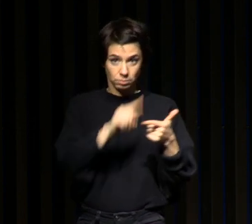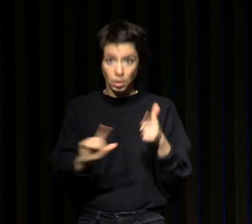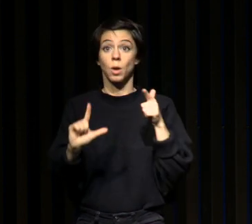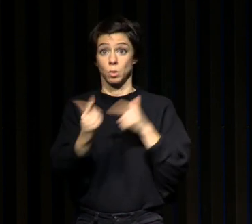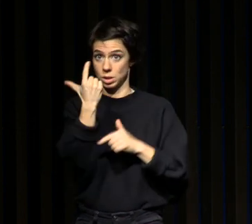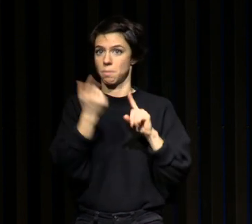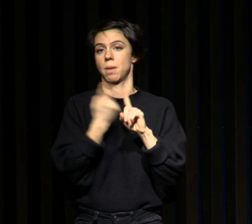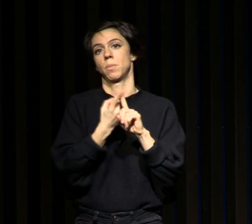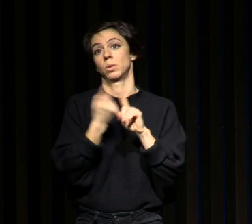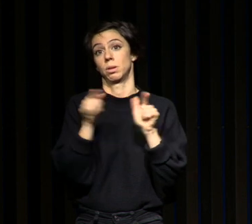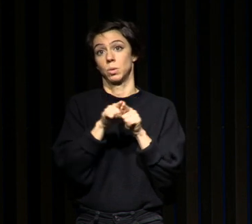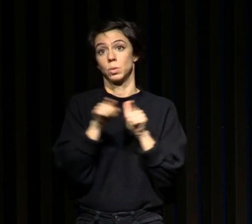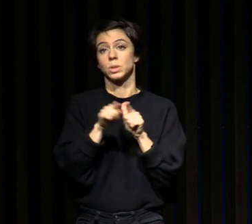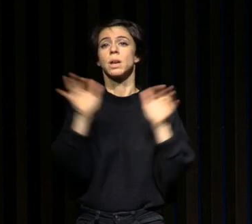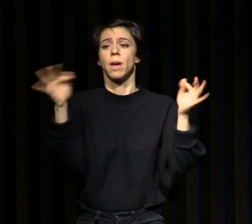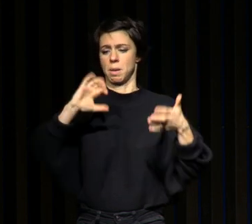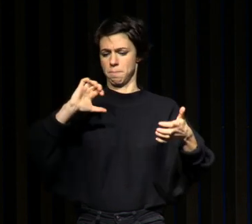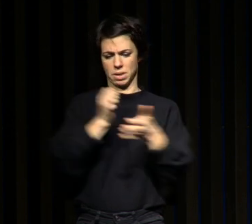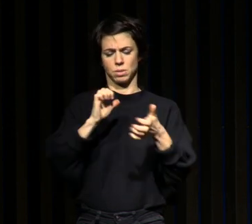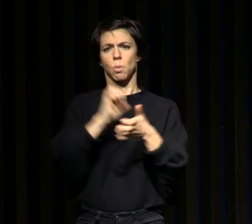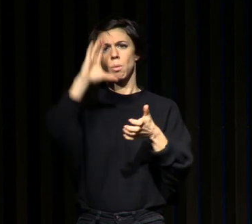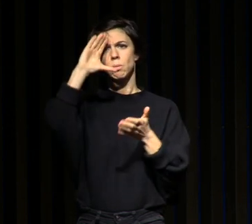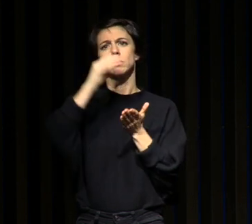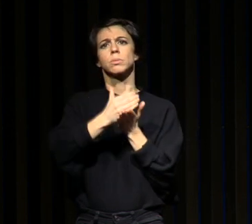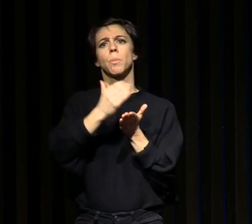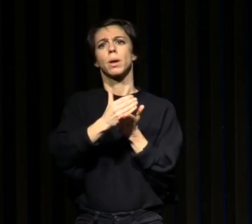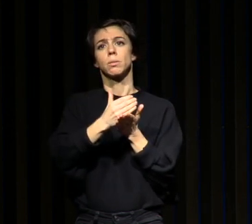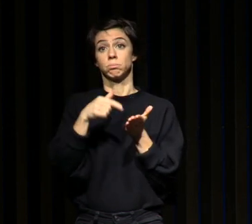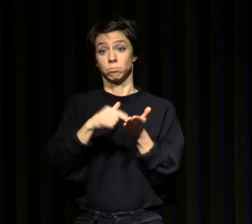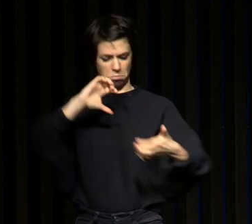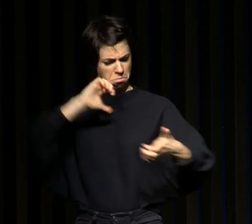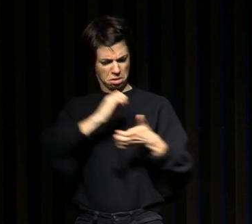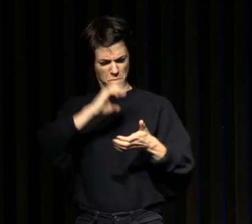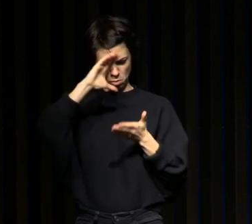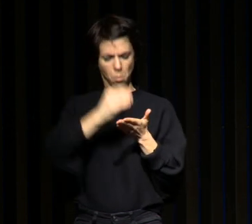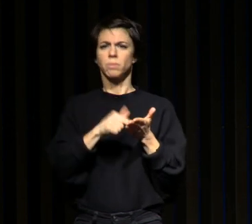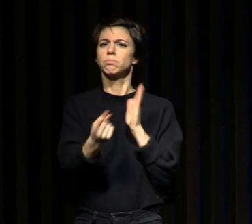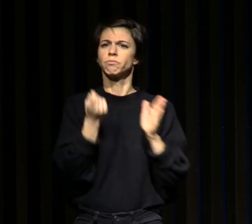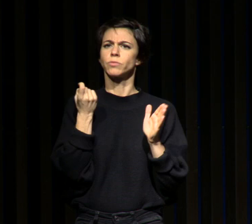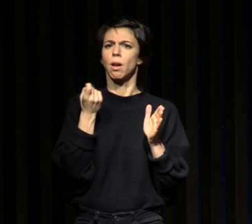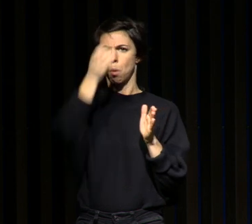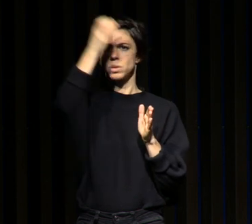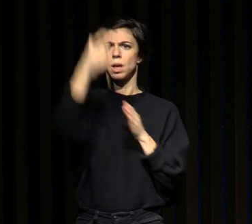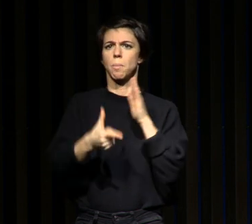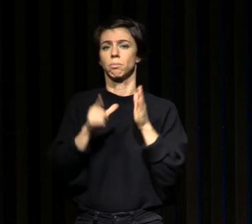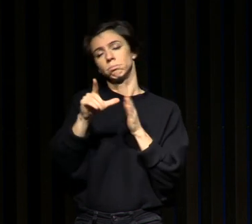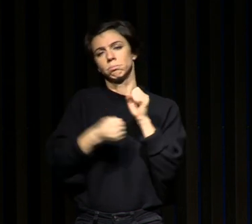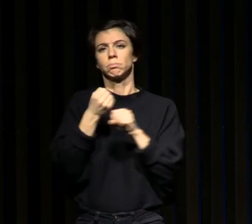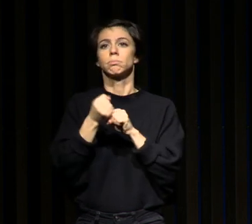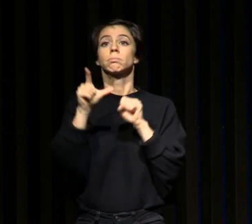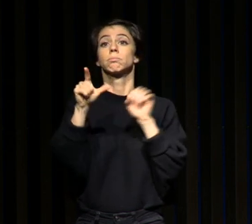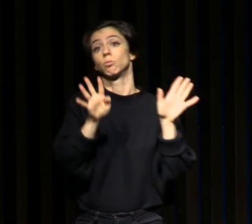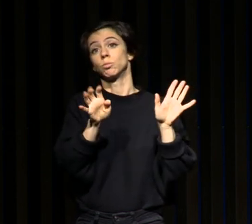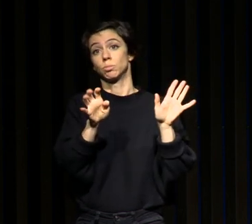du sommeil. C'est une notion qui a été découverte dans les années 90. On a maintenant tout un tas de biomarqueurs et de